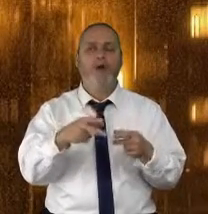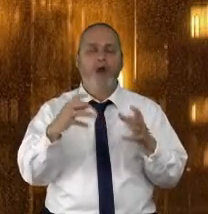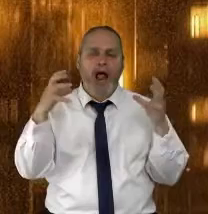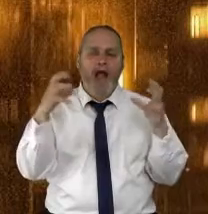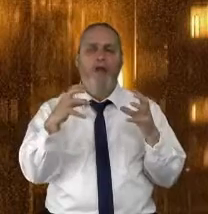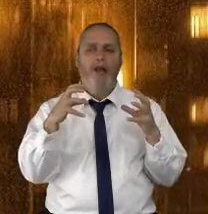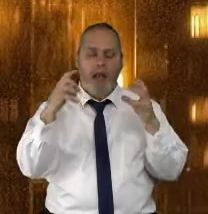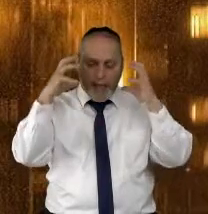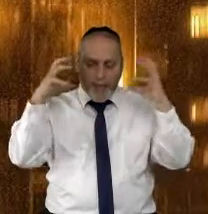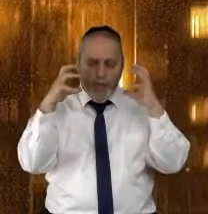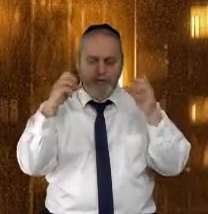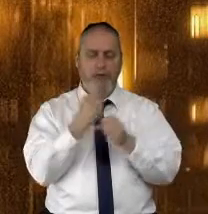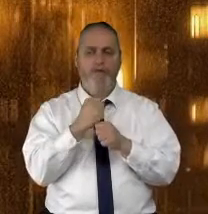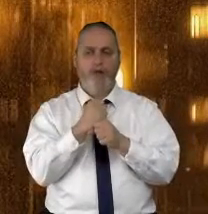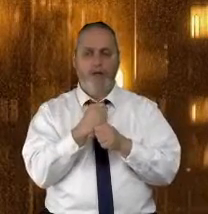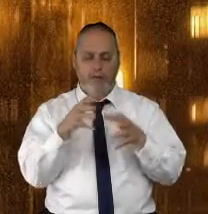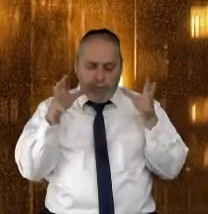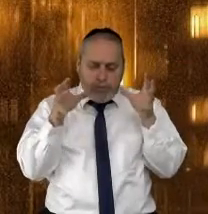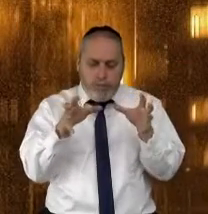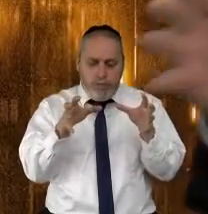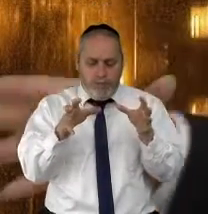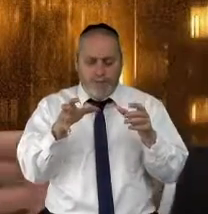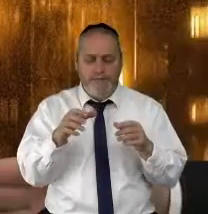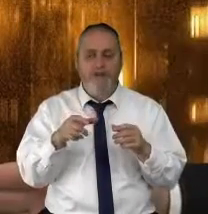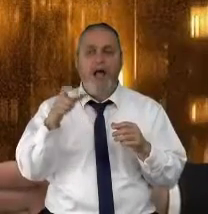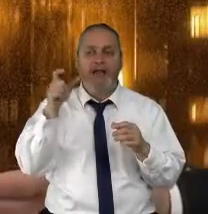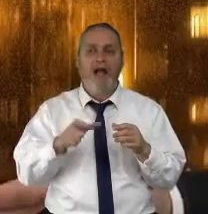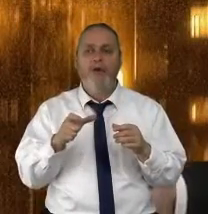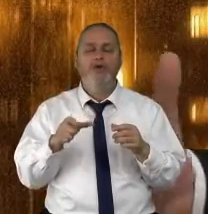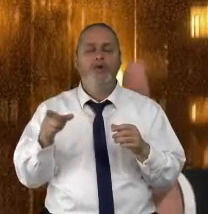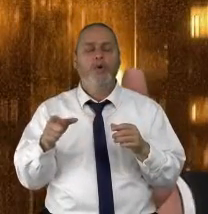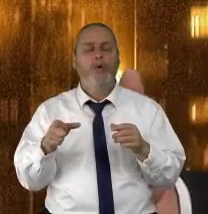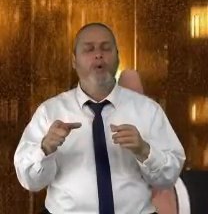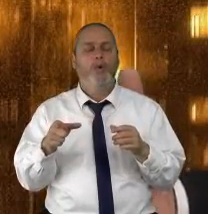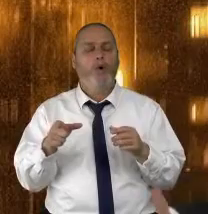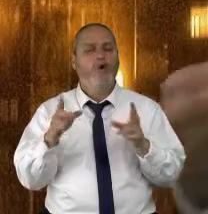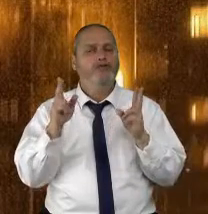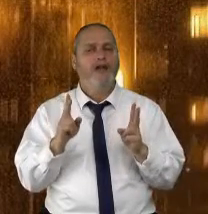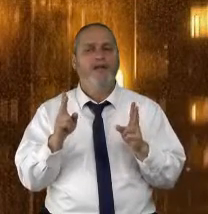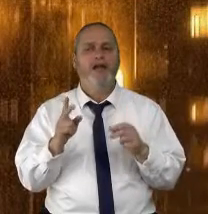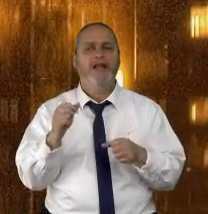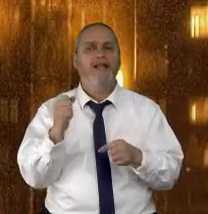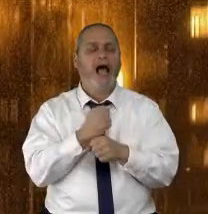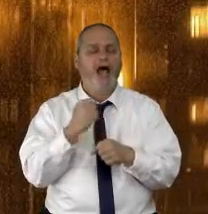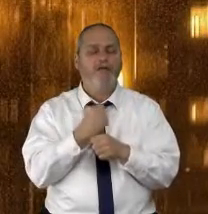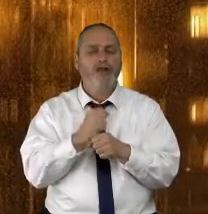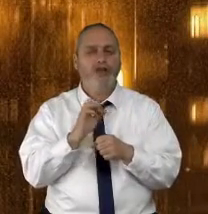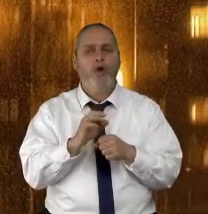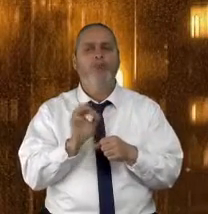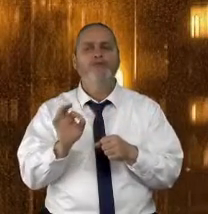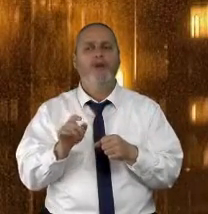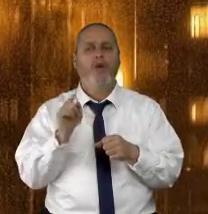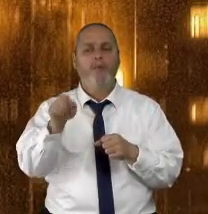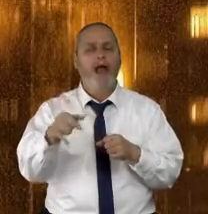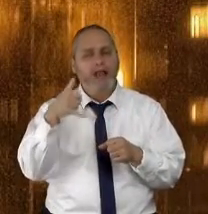חושב, הוא מתפקד, הוא פועל, והוא עוצר את העשייה שלו, לקראת מה? לקראת מכשיר, הטלפון היד.